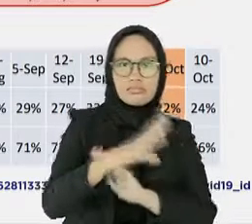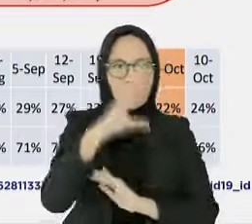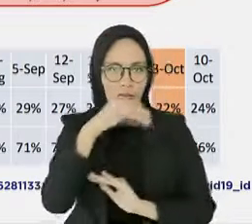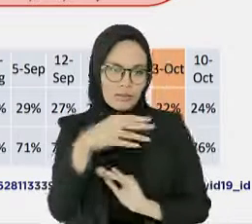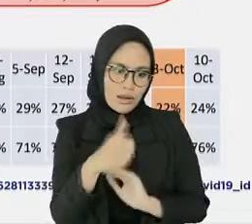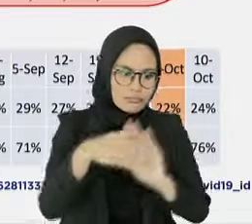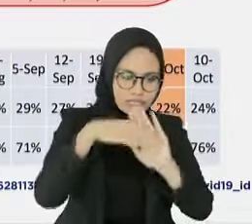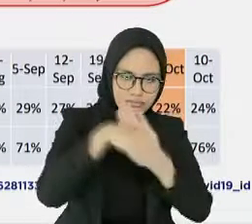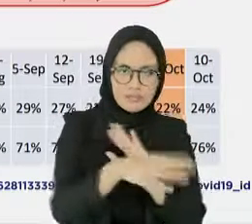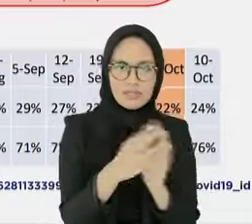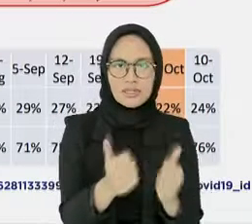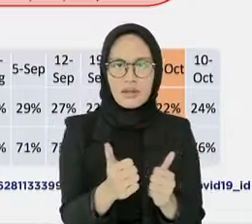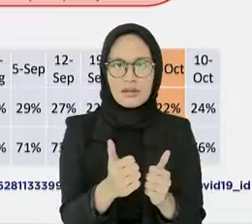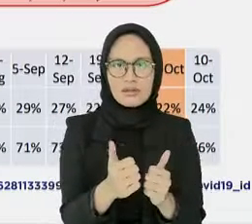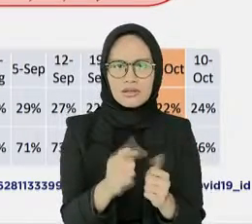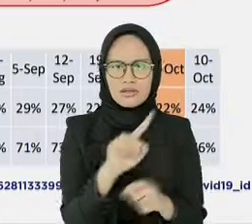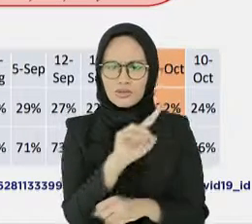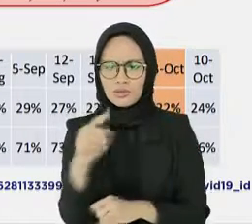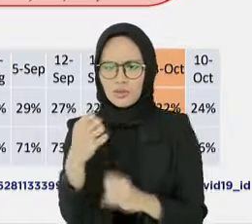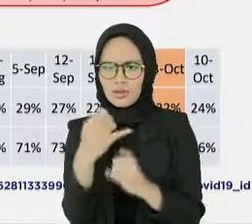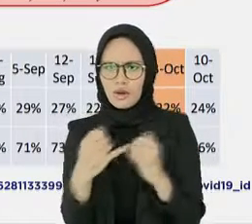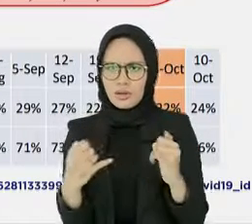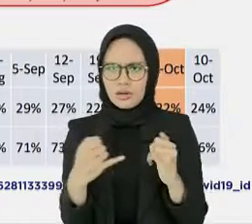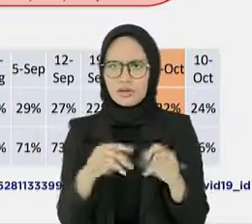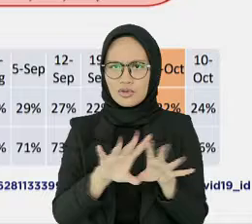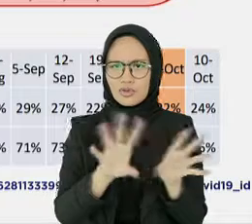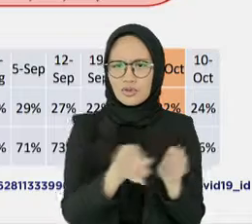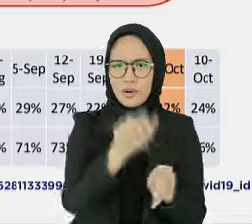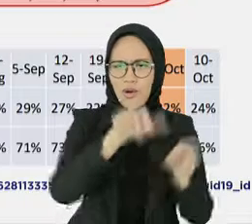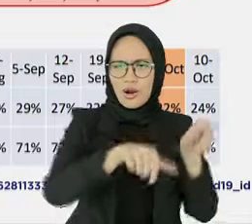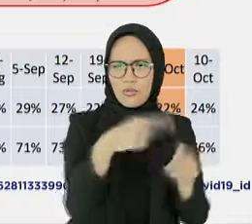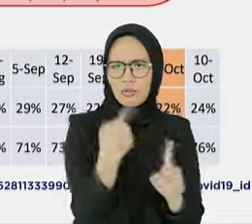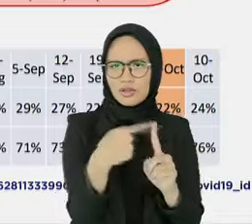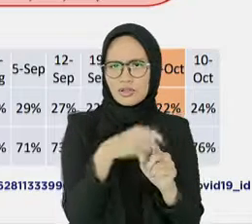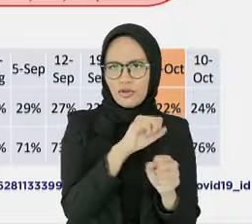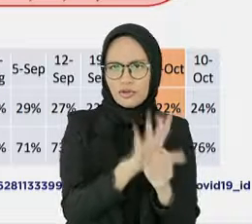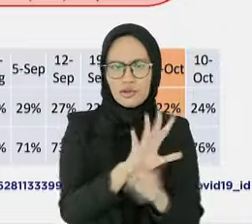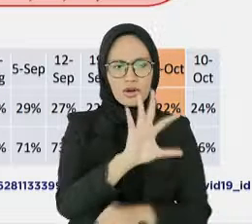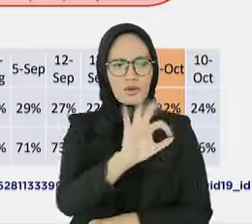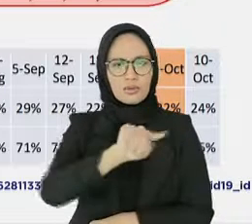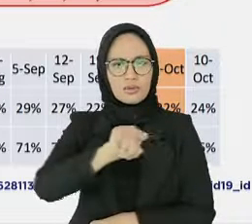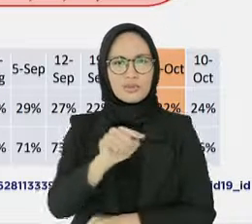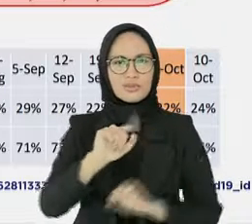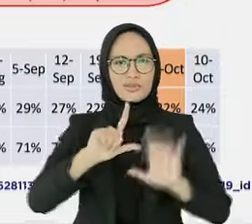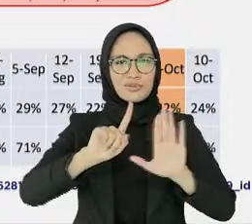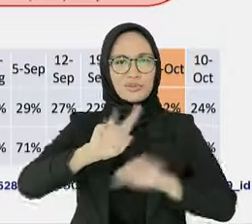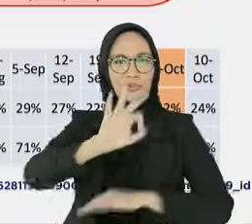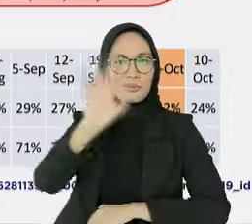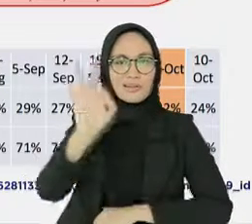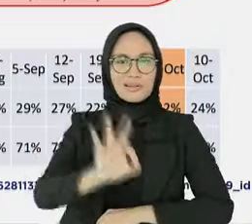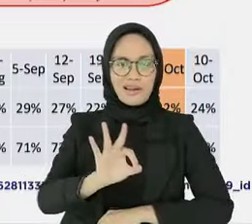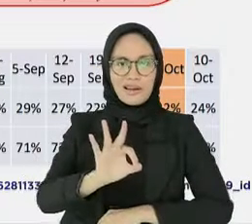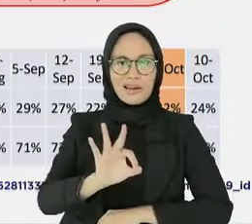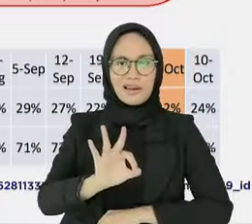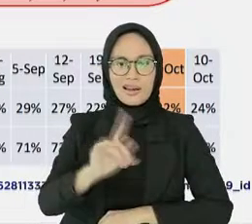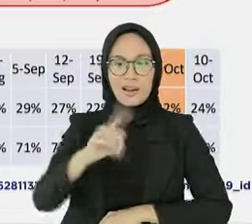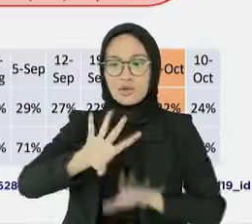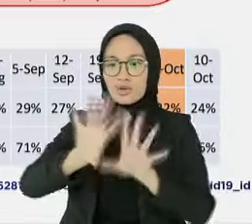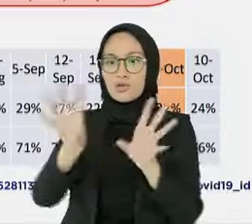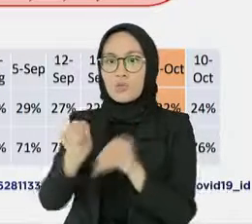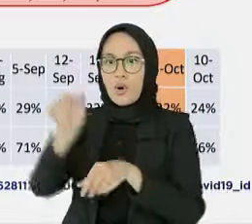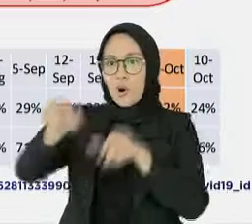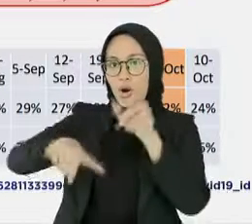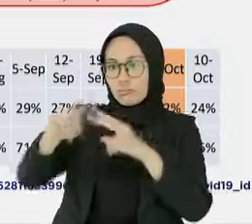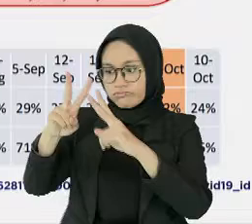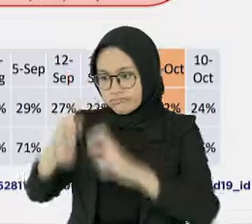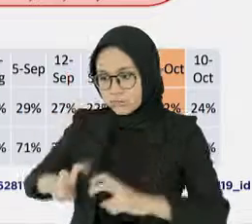Di minggu terakhir, bahkan orang yang positif hanya 0,71 persen dari total orang yang diperiksa.